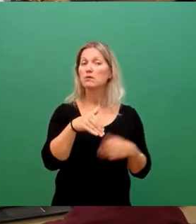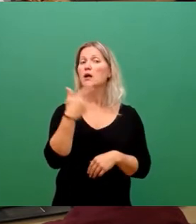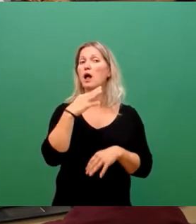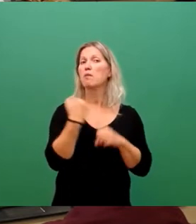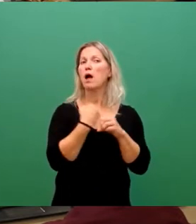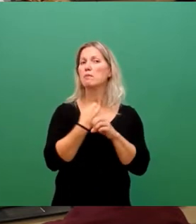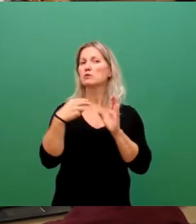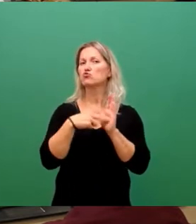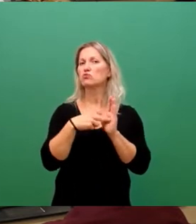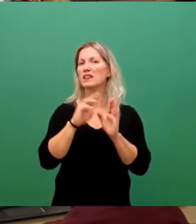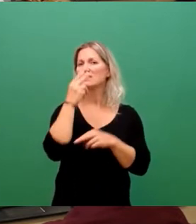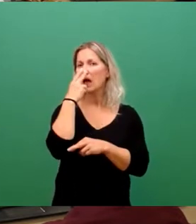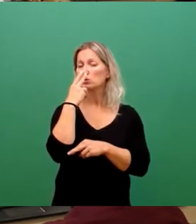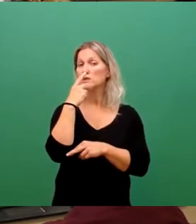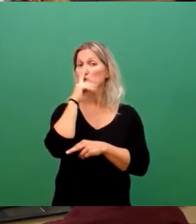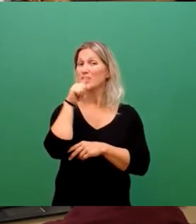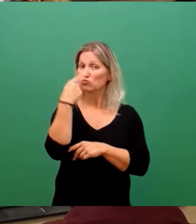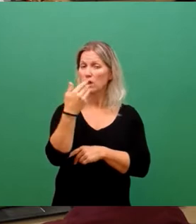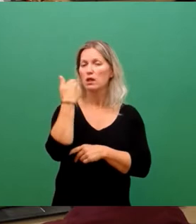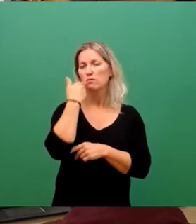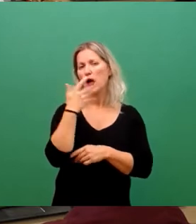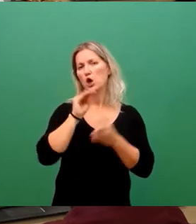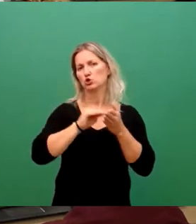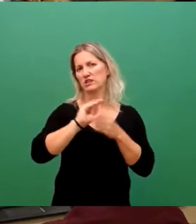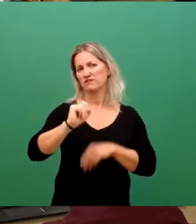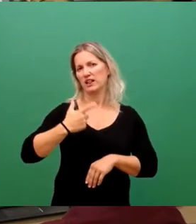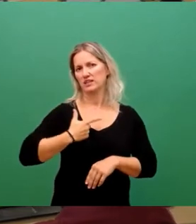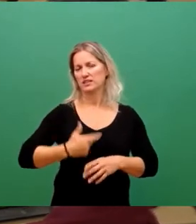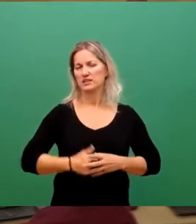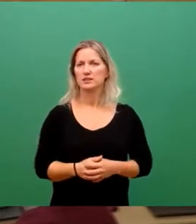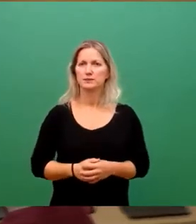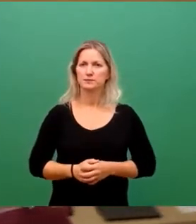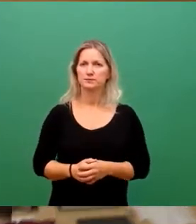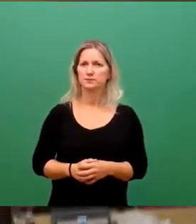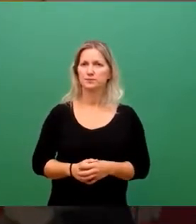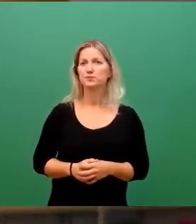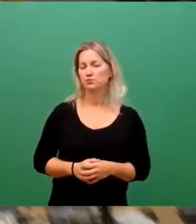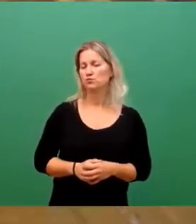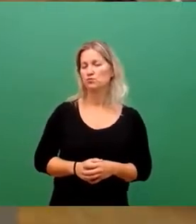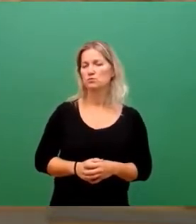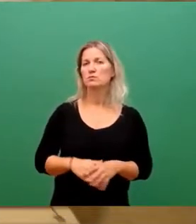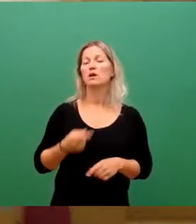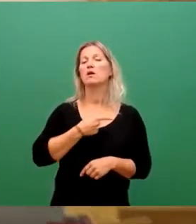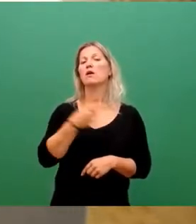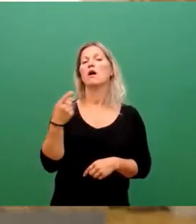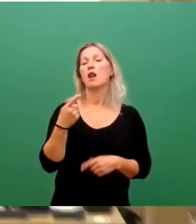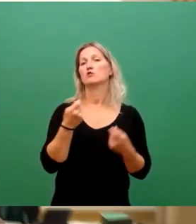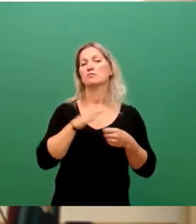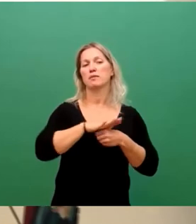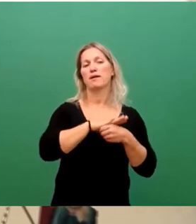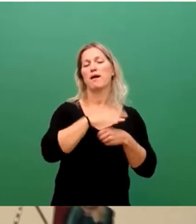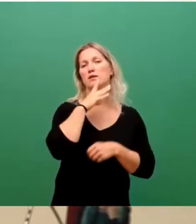dann auch, dass das nochmal schriftlich mit abgegeben wird. Also jeder Geschäftsbereich ist natürlich angehalten, die